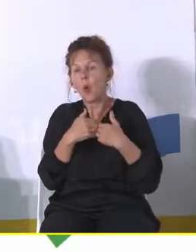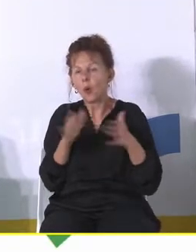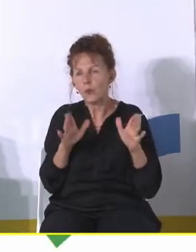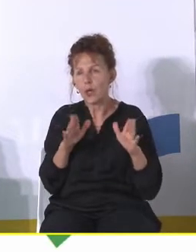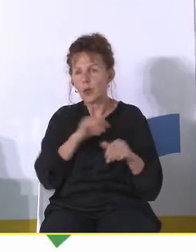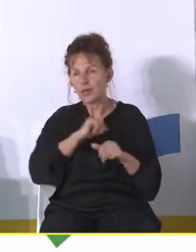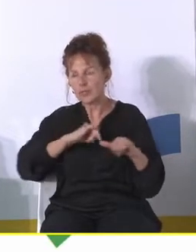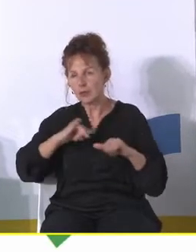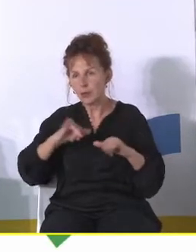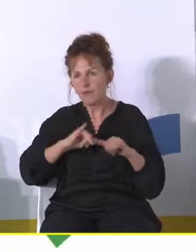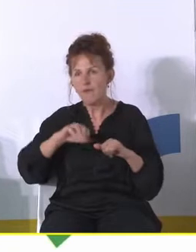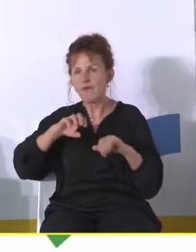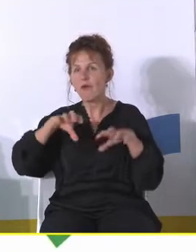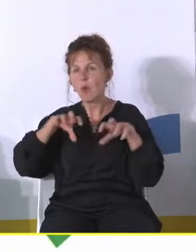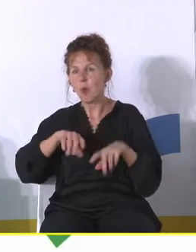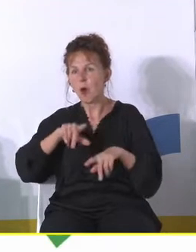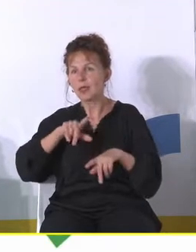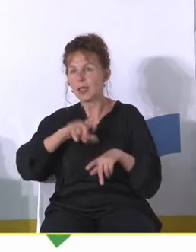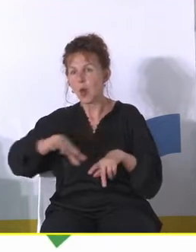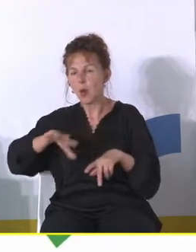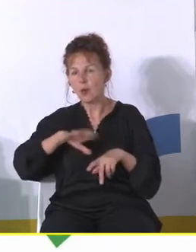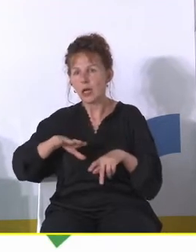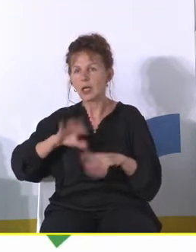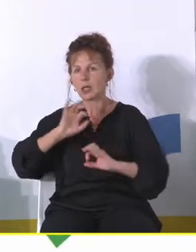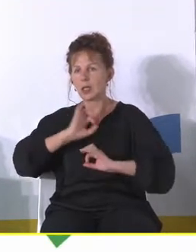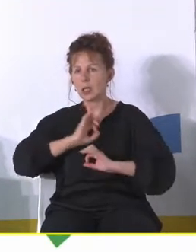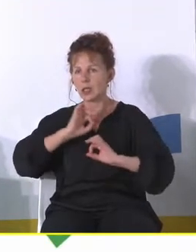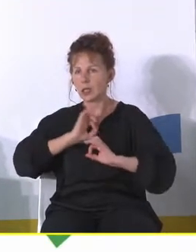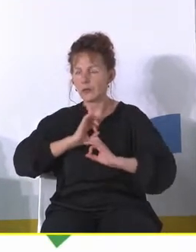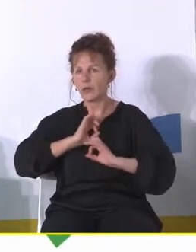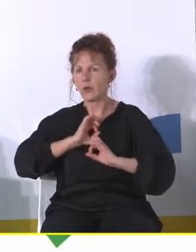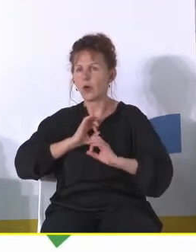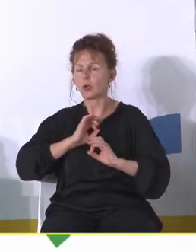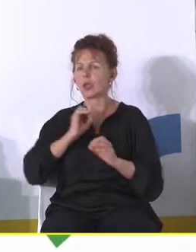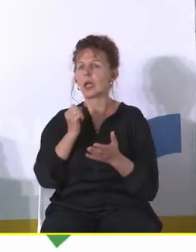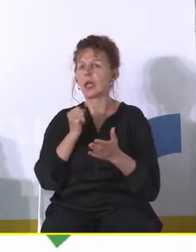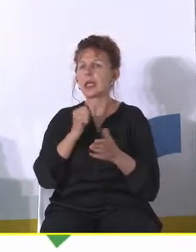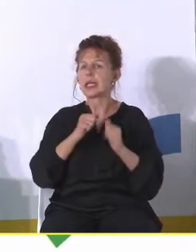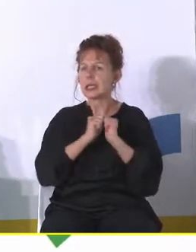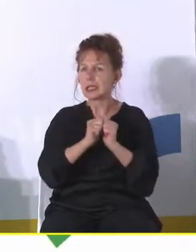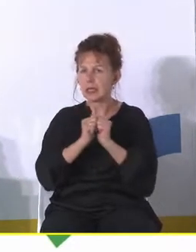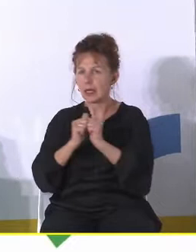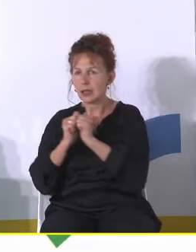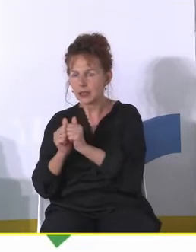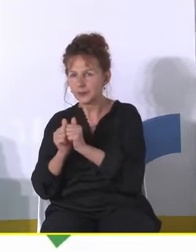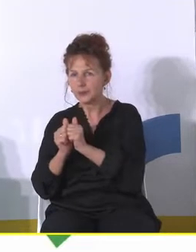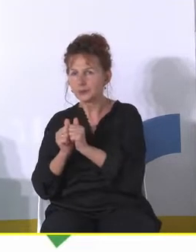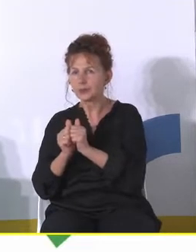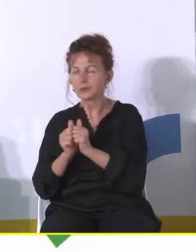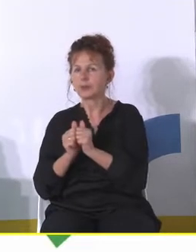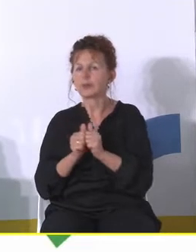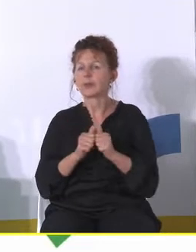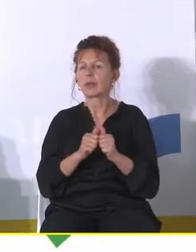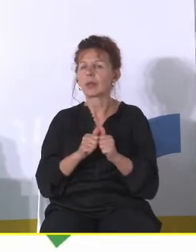strony samorządów i władz lokalnych na swoją rolę jako facylitatorów inicjatyw